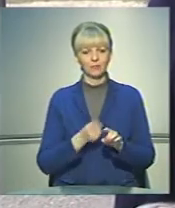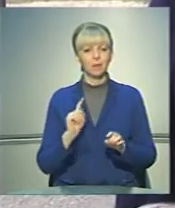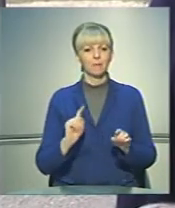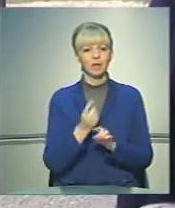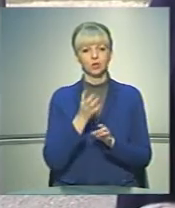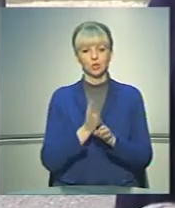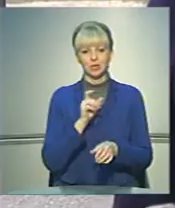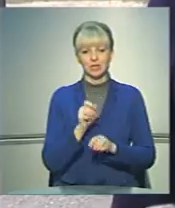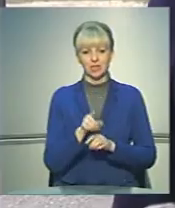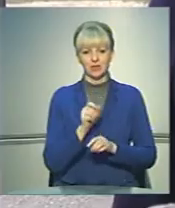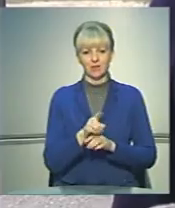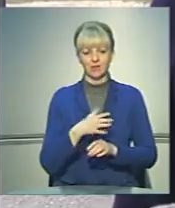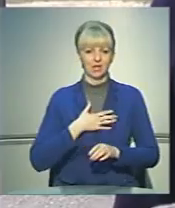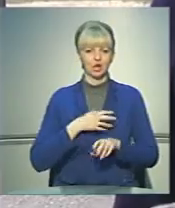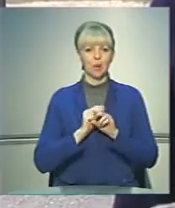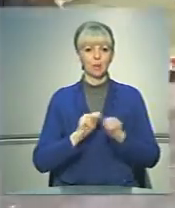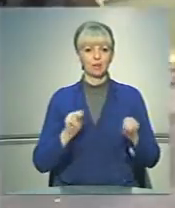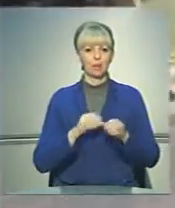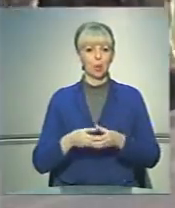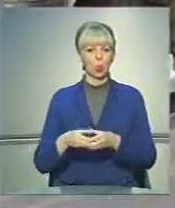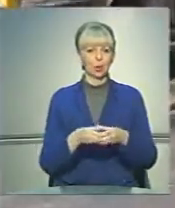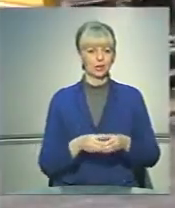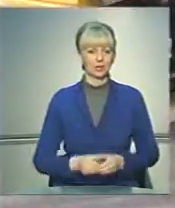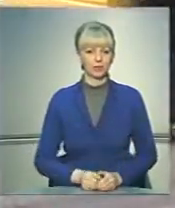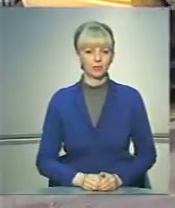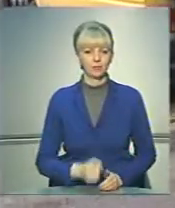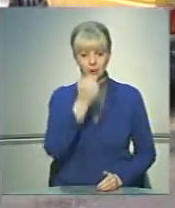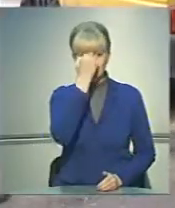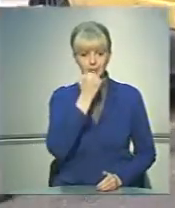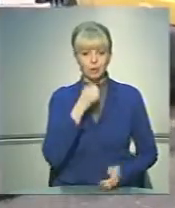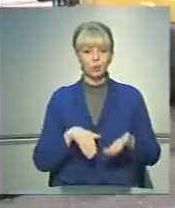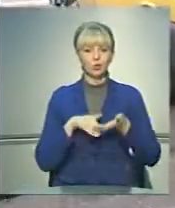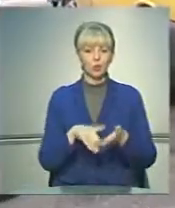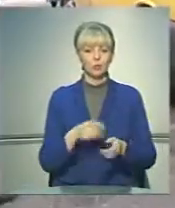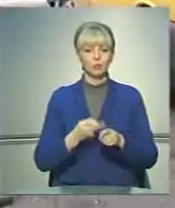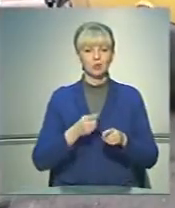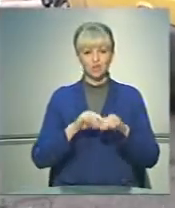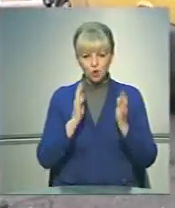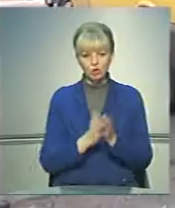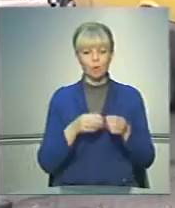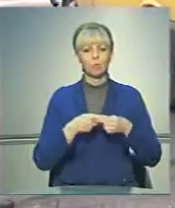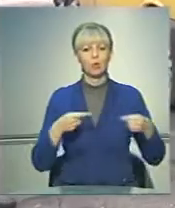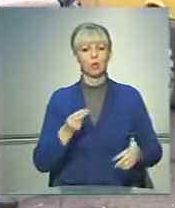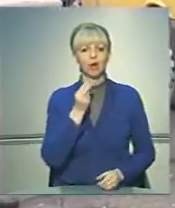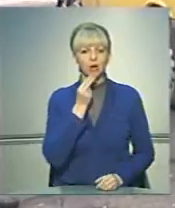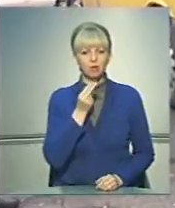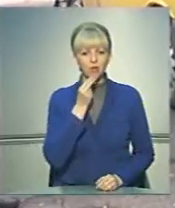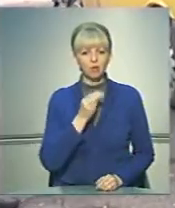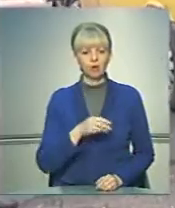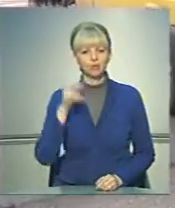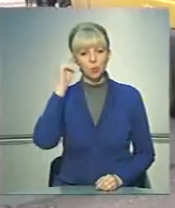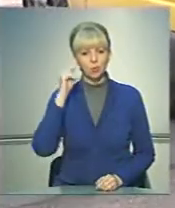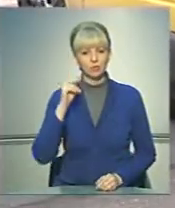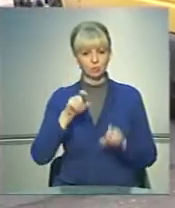першочергове завдання нашого педагогічного колективу. Благодійну допомогу, а це в основному продукти харчування, учні